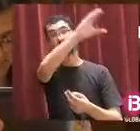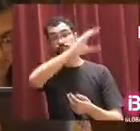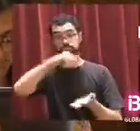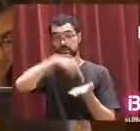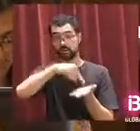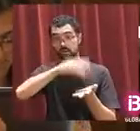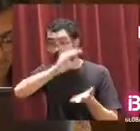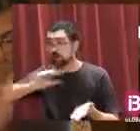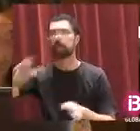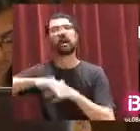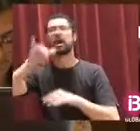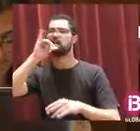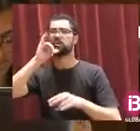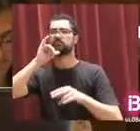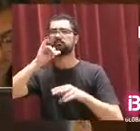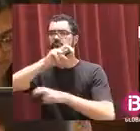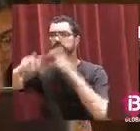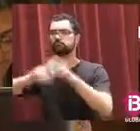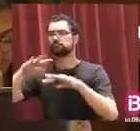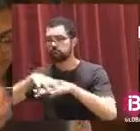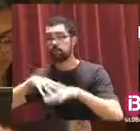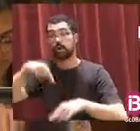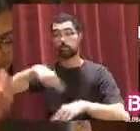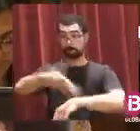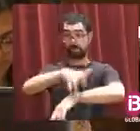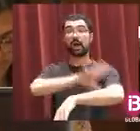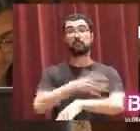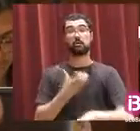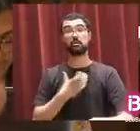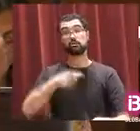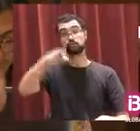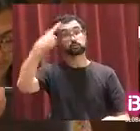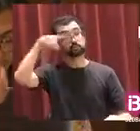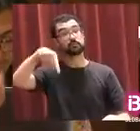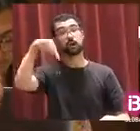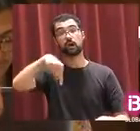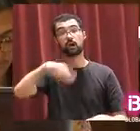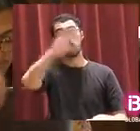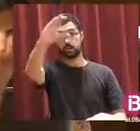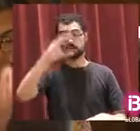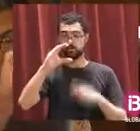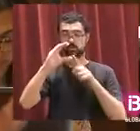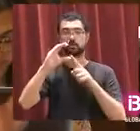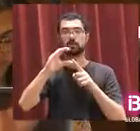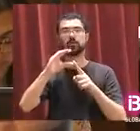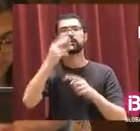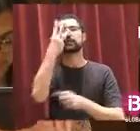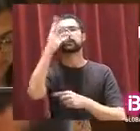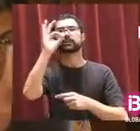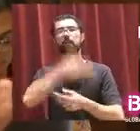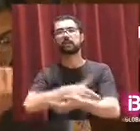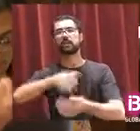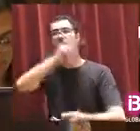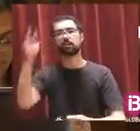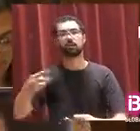se dediqui a les infraestructures hidràuliques. En quant a l'Ajuntament de Palma, com vostè sap, té garantit que per cànon d'assanetjament tindran 30 milions d